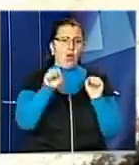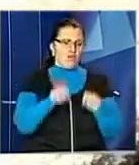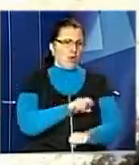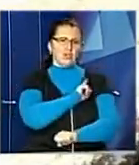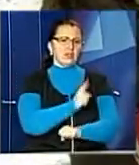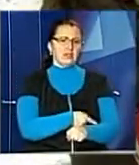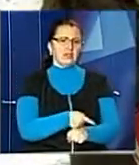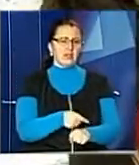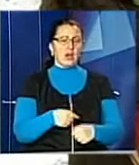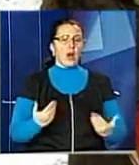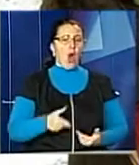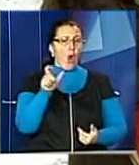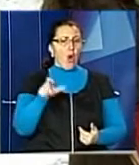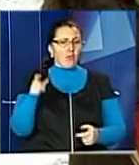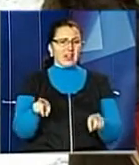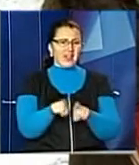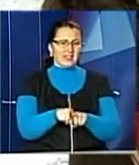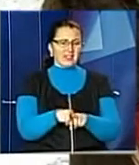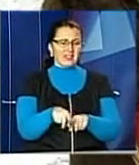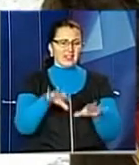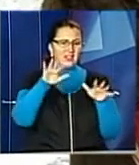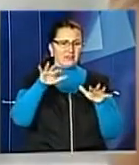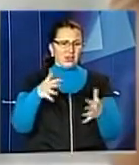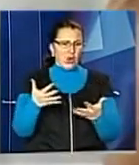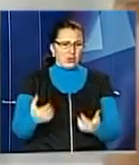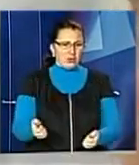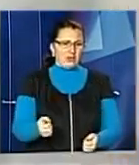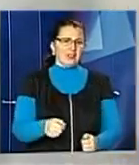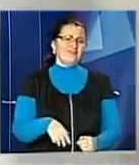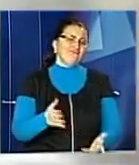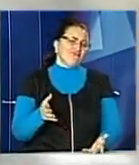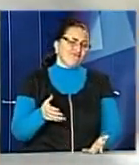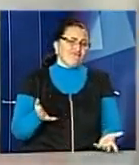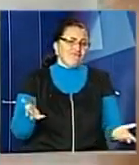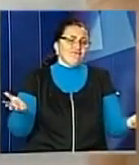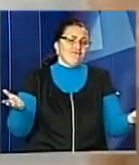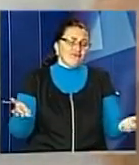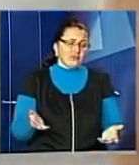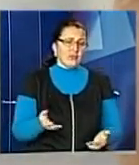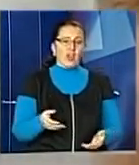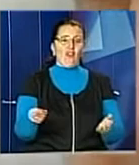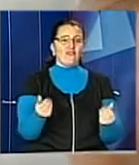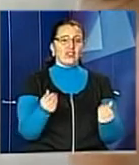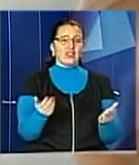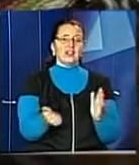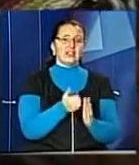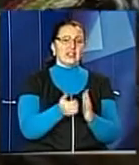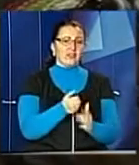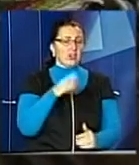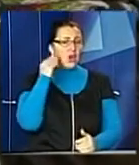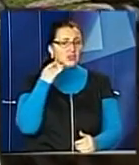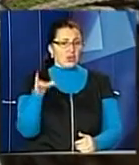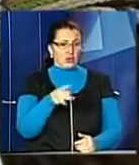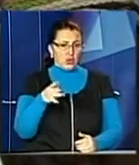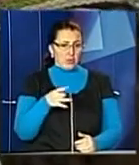Комунальники про такі псевдо-дощоприймачі знають та розвоять руками. Фінансування не вистачає. А турік лише у Шевченківському районі міста